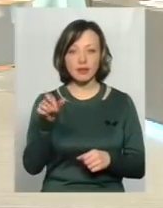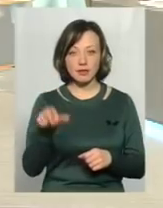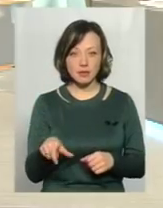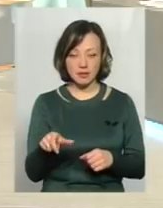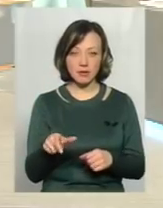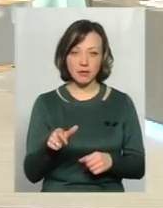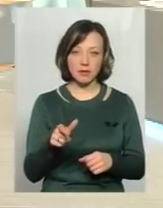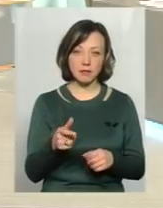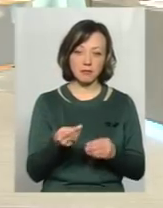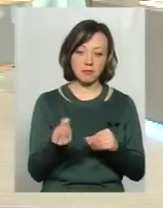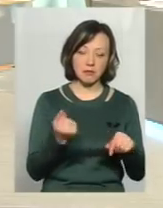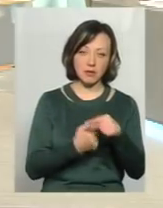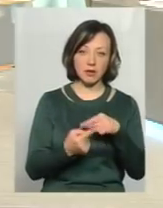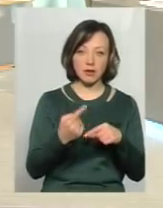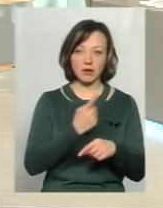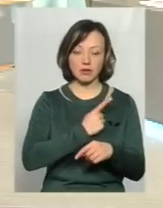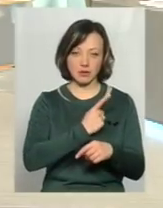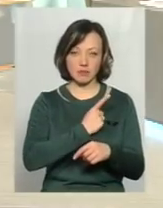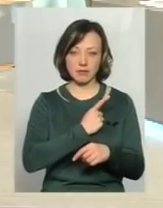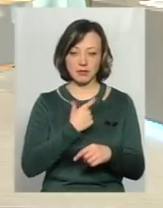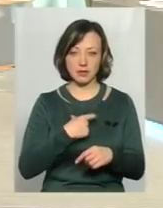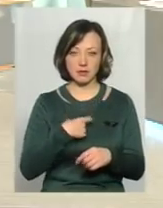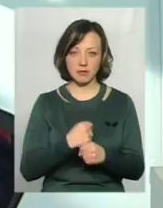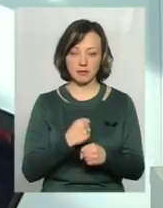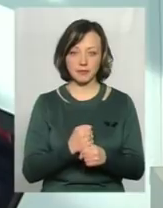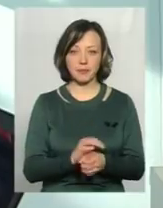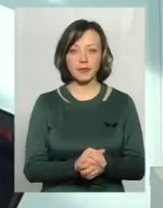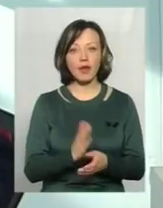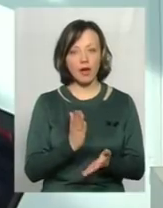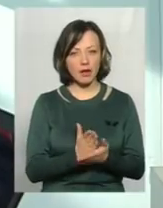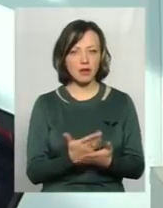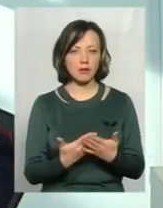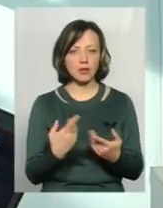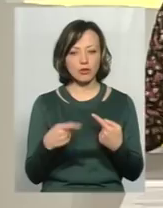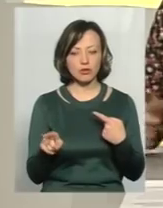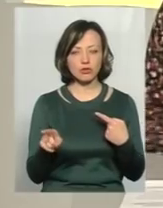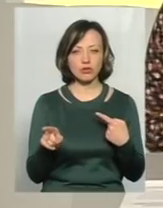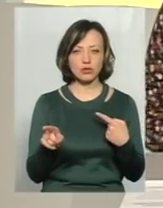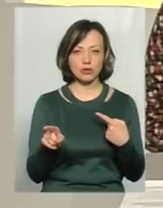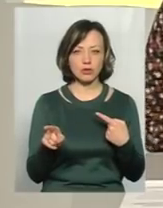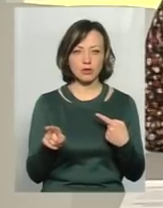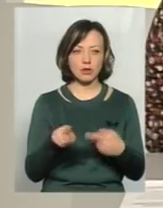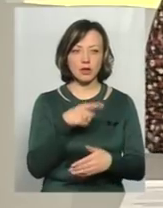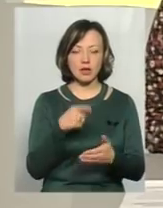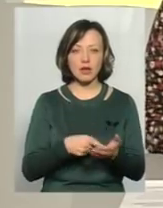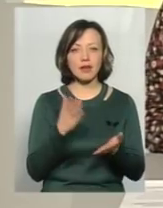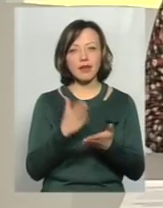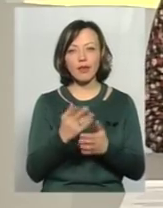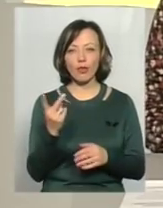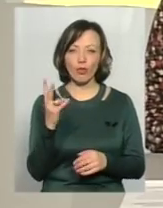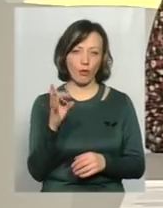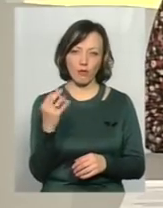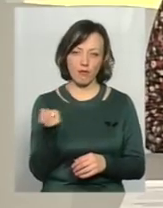приватні підприємці. Одиночки, так. Одиночки. Так. А є там інші якісь підприємці? Є, але їх досить мало.